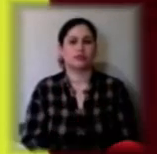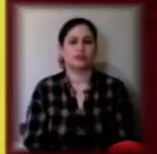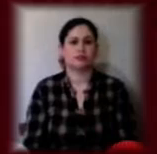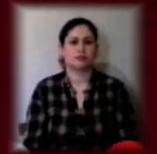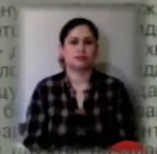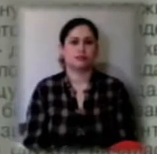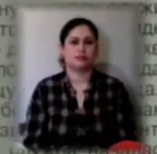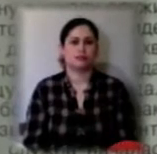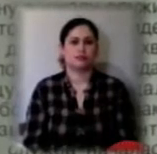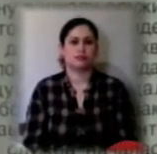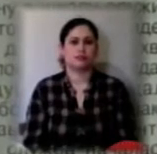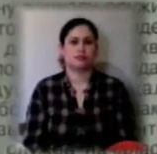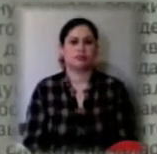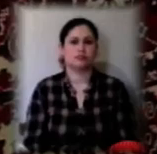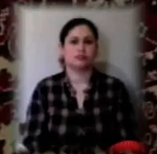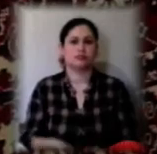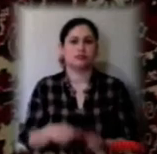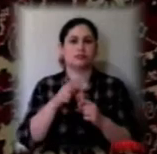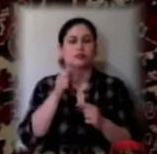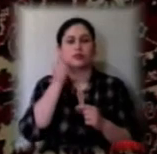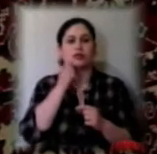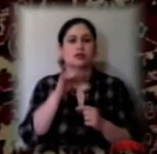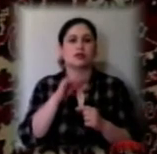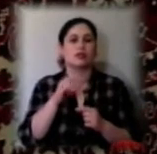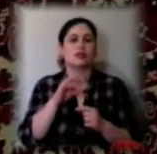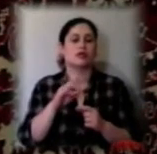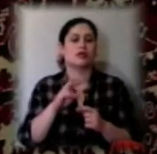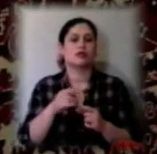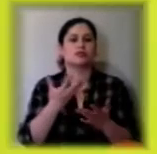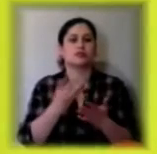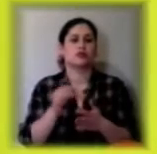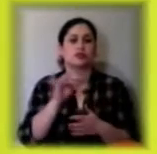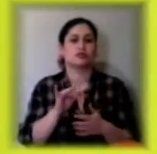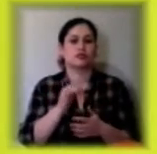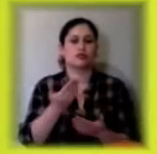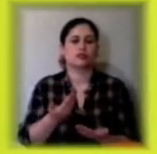Музика Сторічний Гнат Нікітін поділився своєю історією життя.